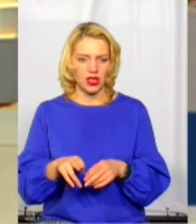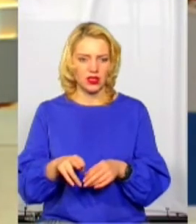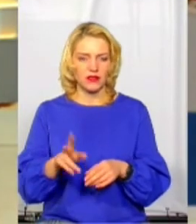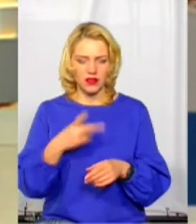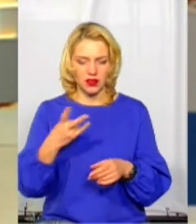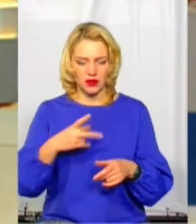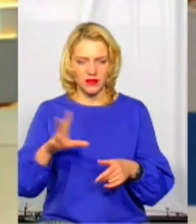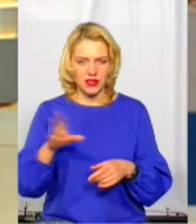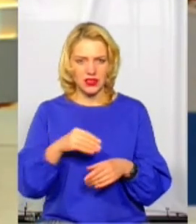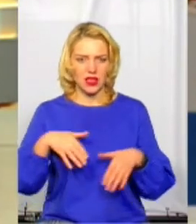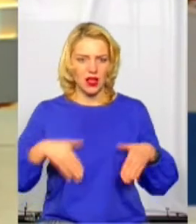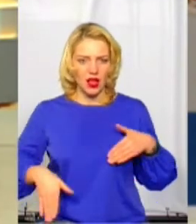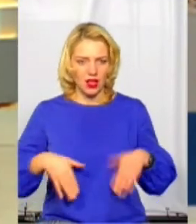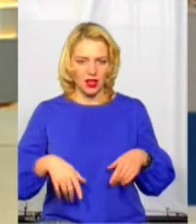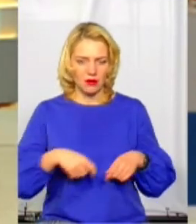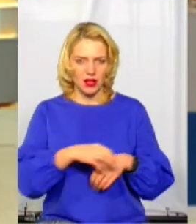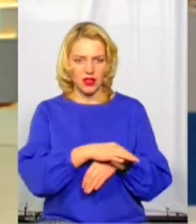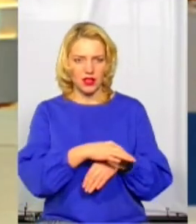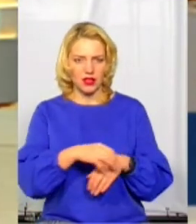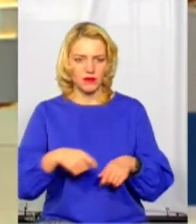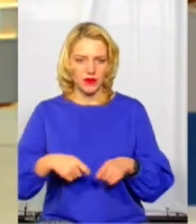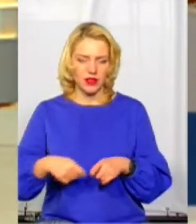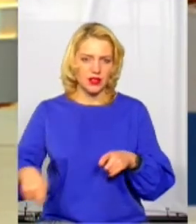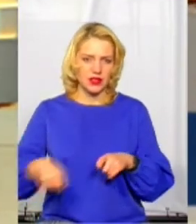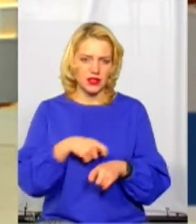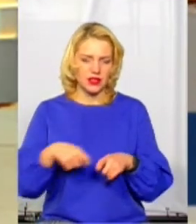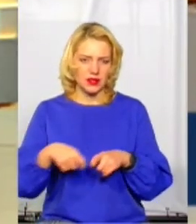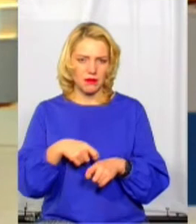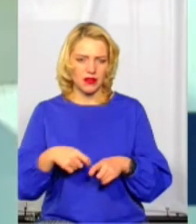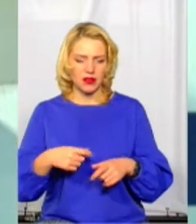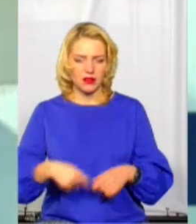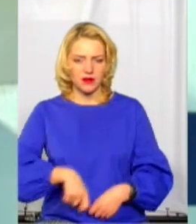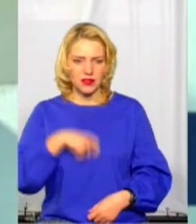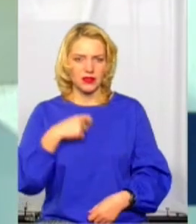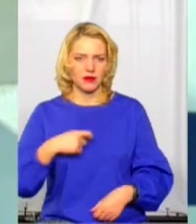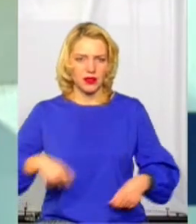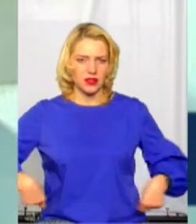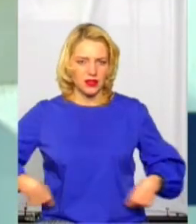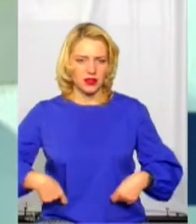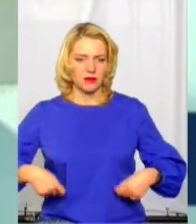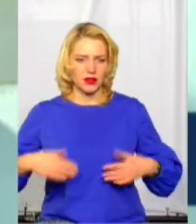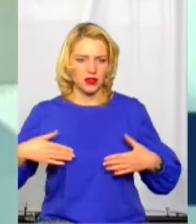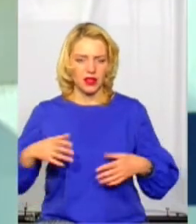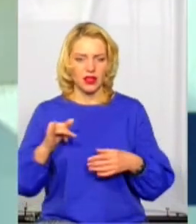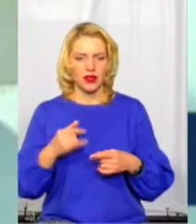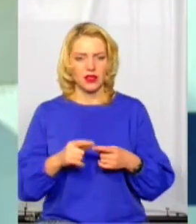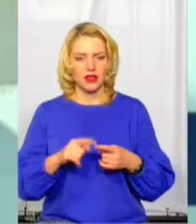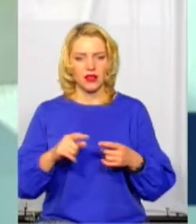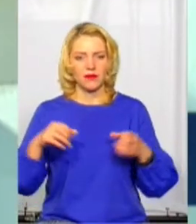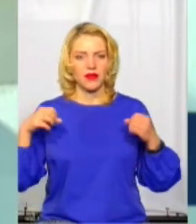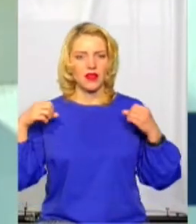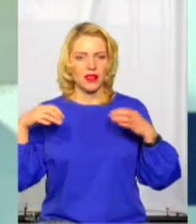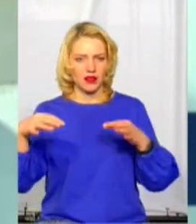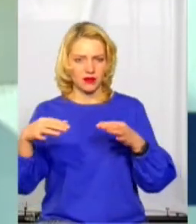всі кармани. У нас ярмарок є дуже людним місцем, тому в цілому на ярмарку все освітлюється. Це таке